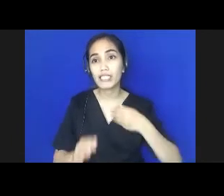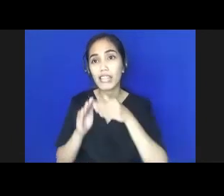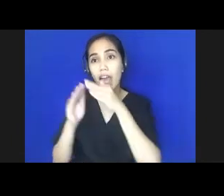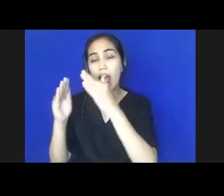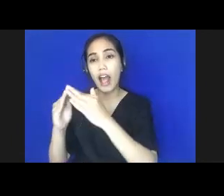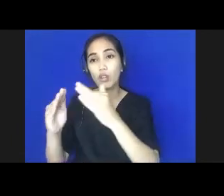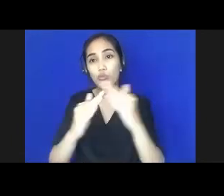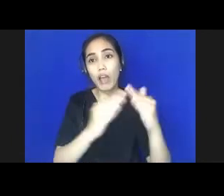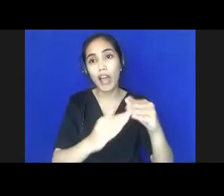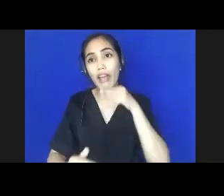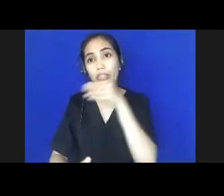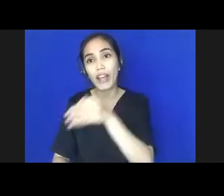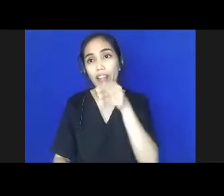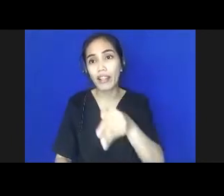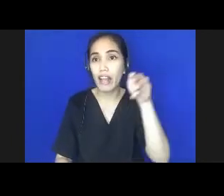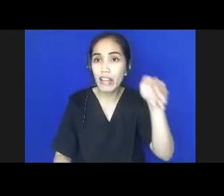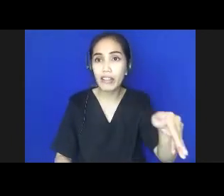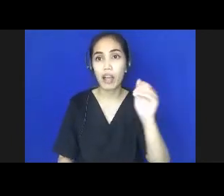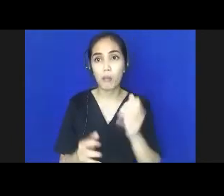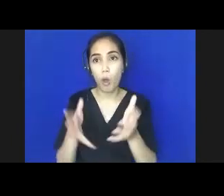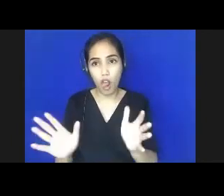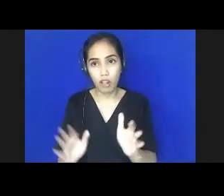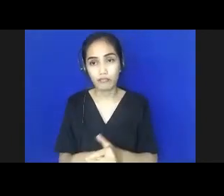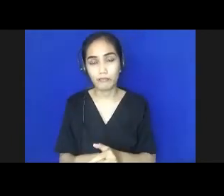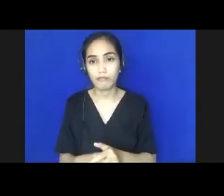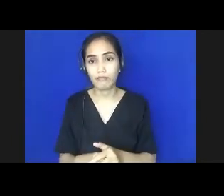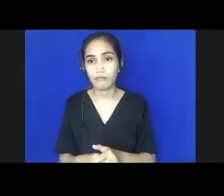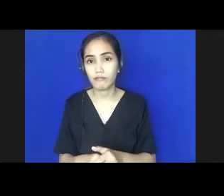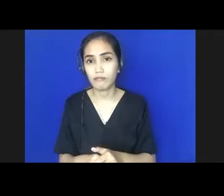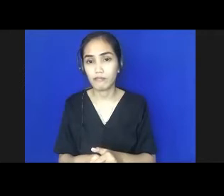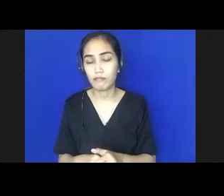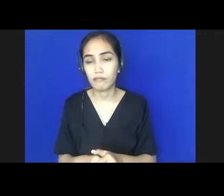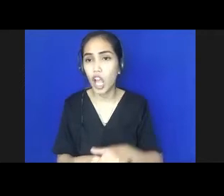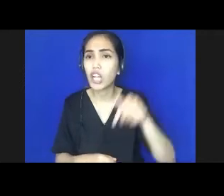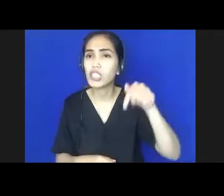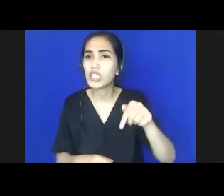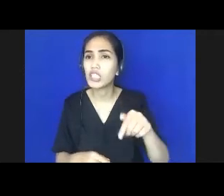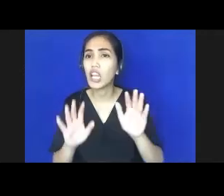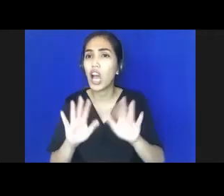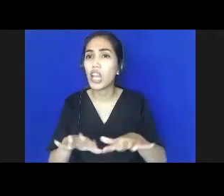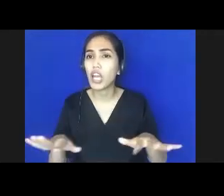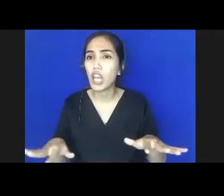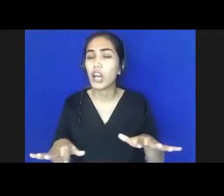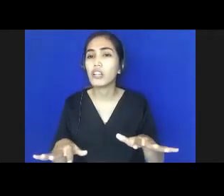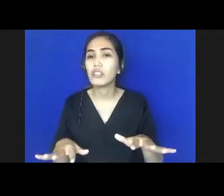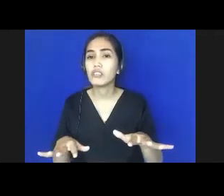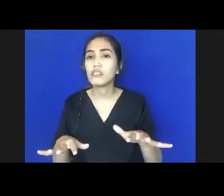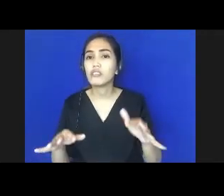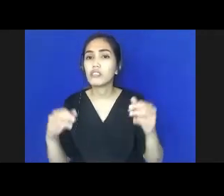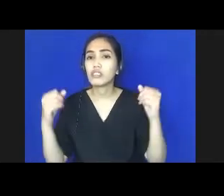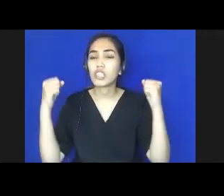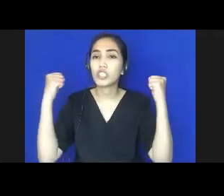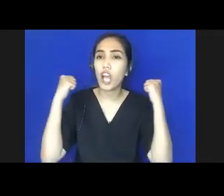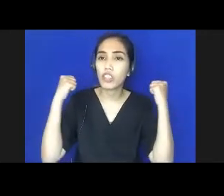berhubungan melalui posyandu hanya dalam hal-hal tertentu saja tapi di sini anak normal pun dari si kesehatannya tetap